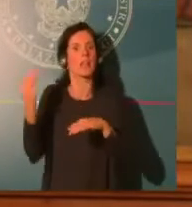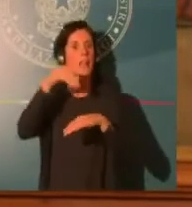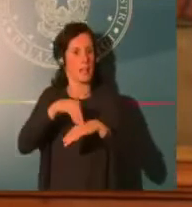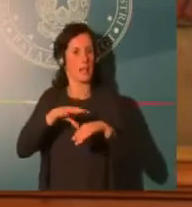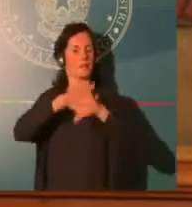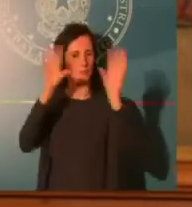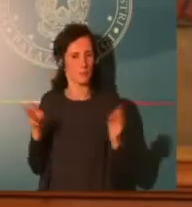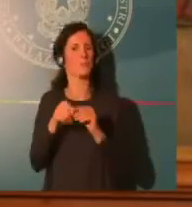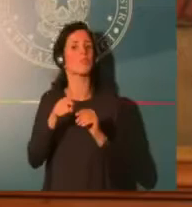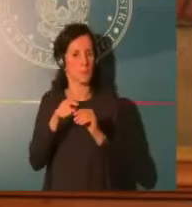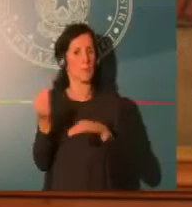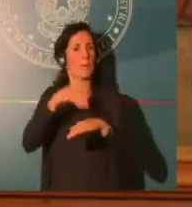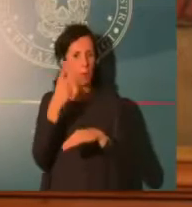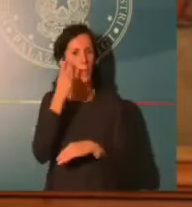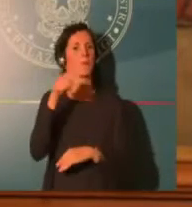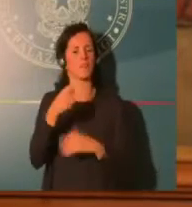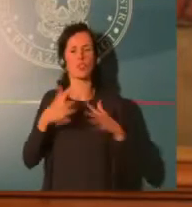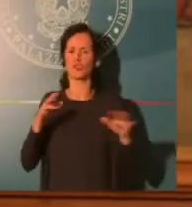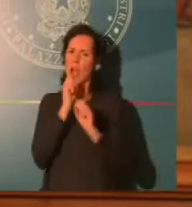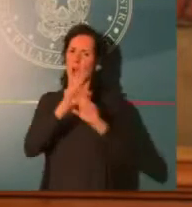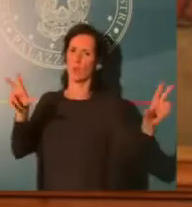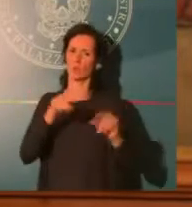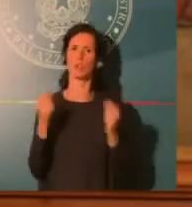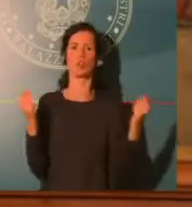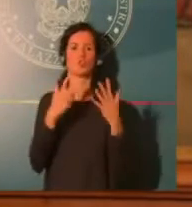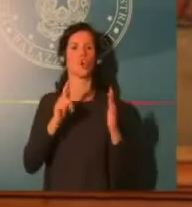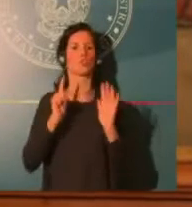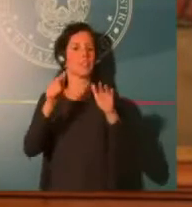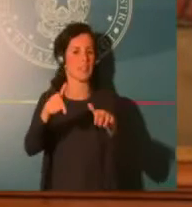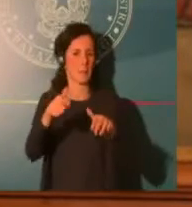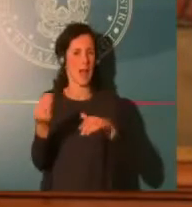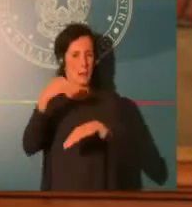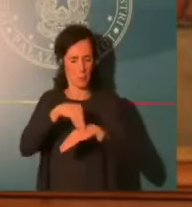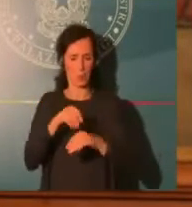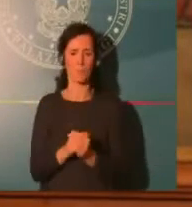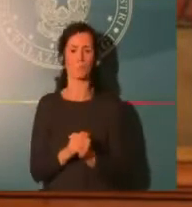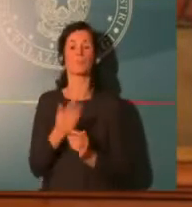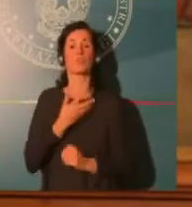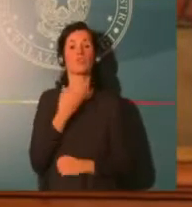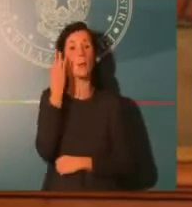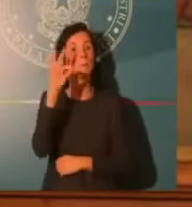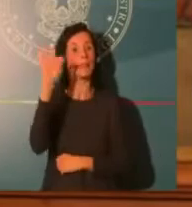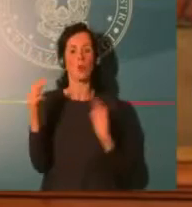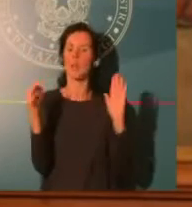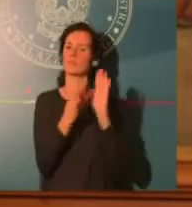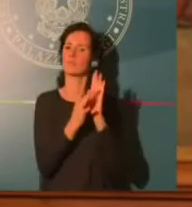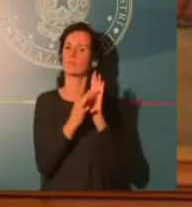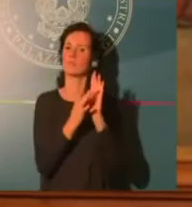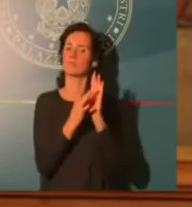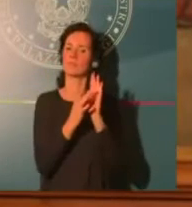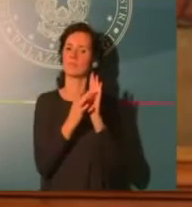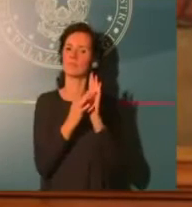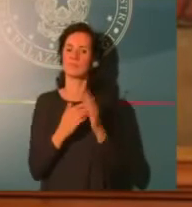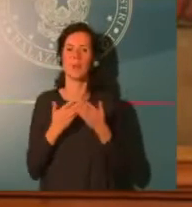'indennità per i lavoratori dei settori lo spettacolo del turismo, due mensilità di reddito d'emergenza e le